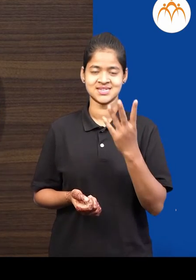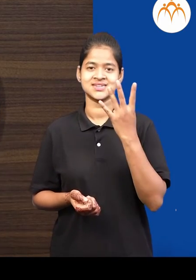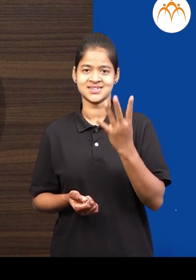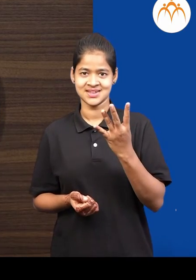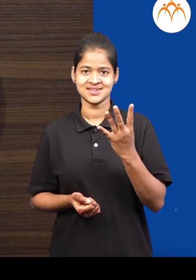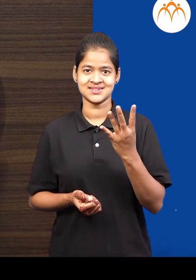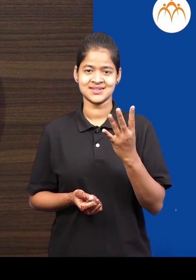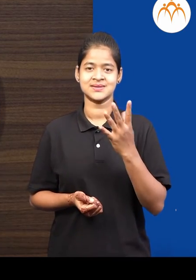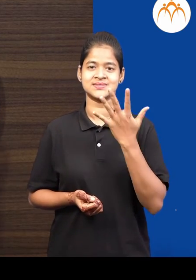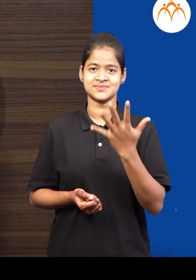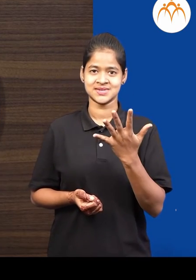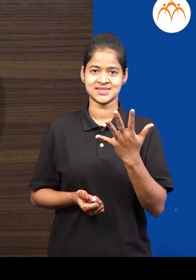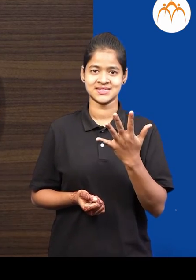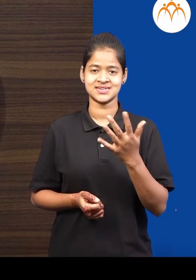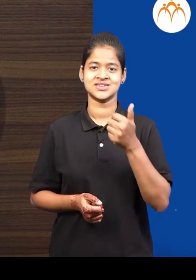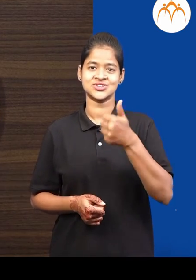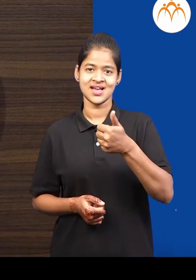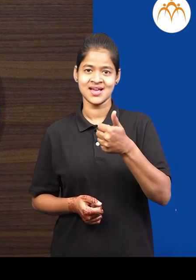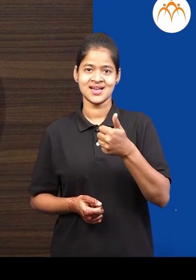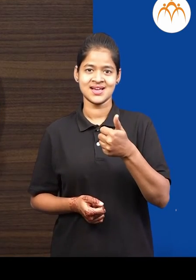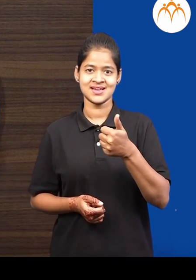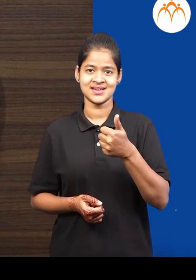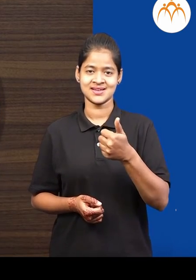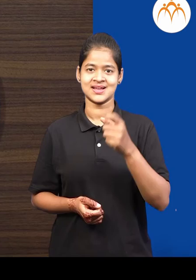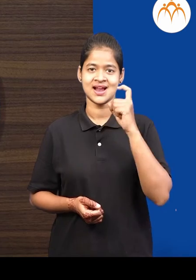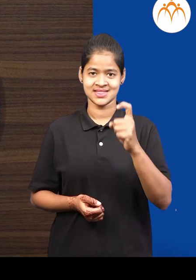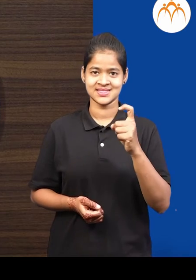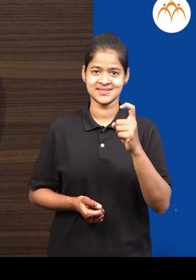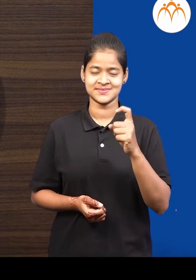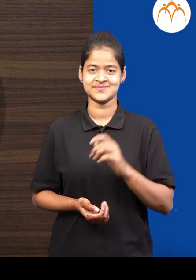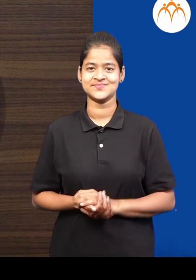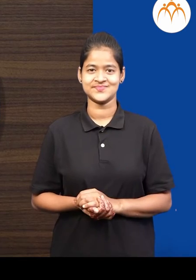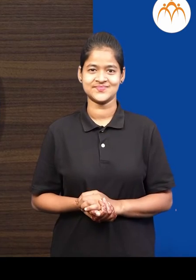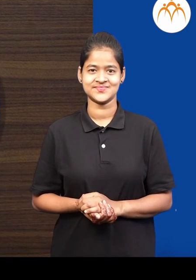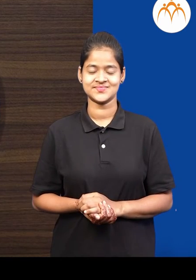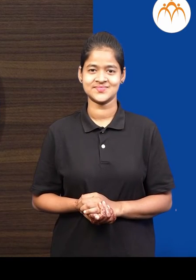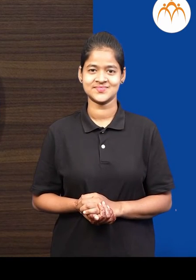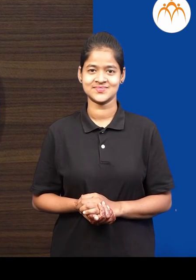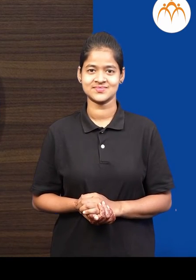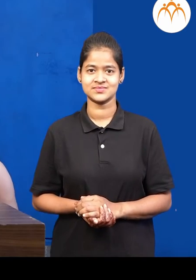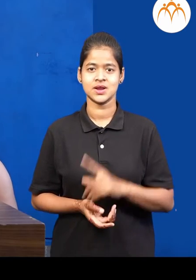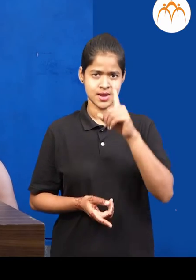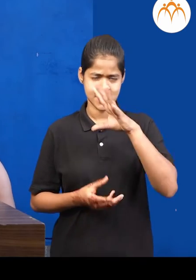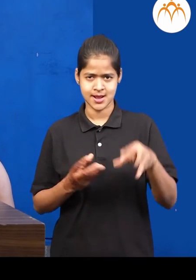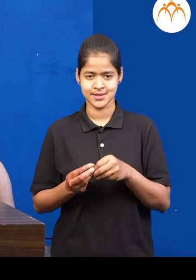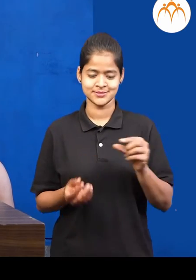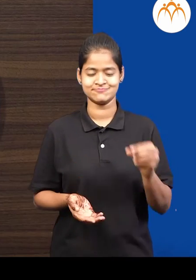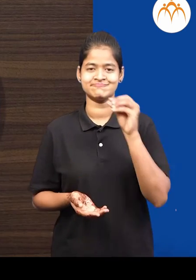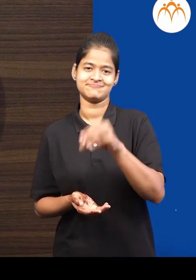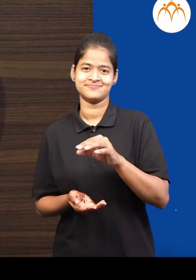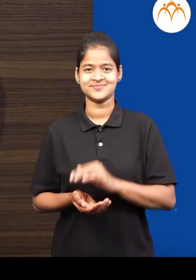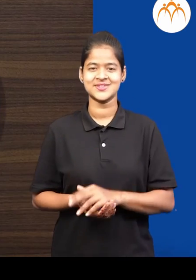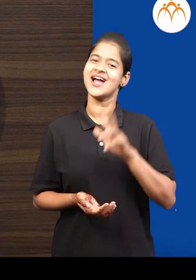चार, पात, सहा, साथ ही गे अजुनेक,